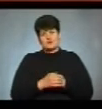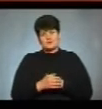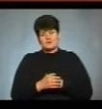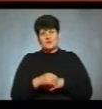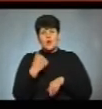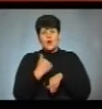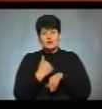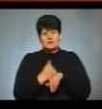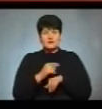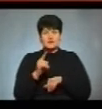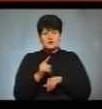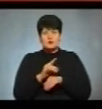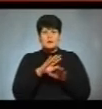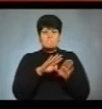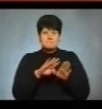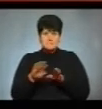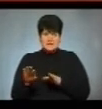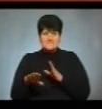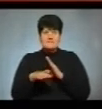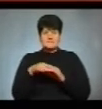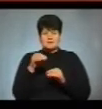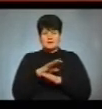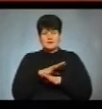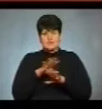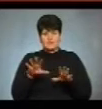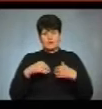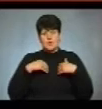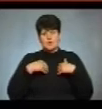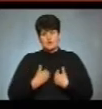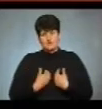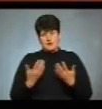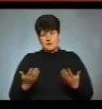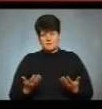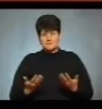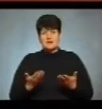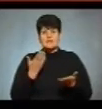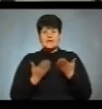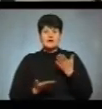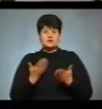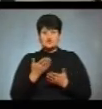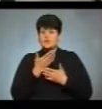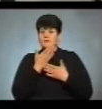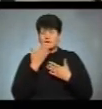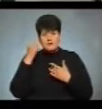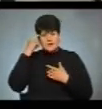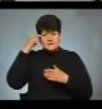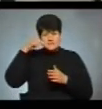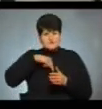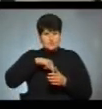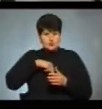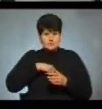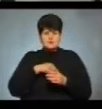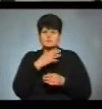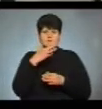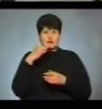Головне, щоб після виборів не було розчарування. Тому що, якщо немає в свідомості достатньо